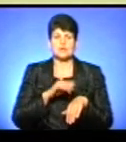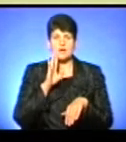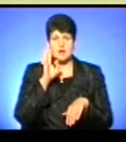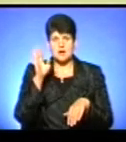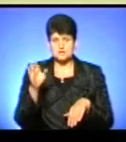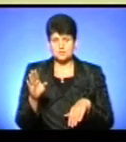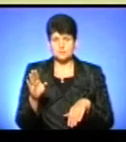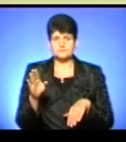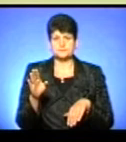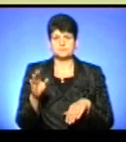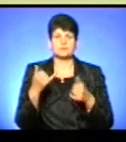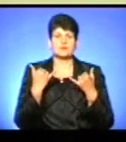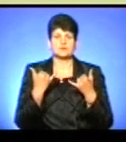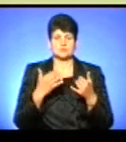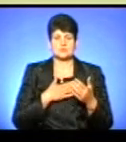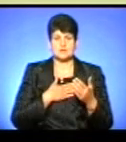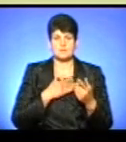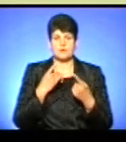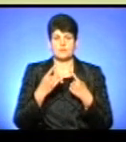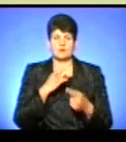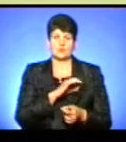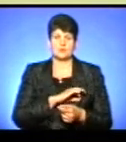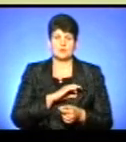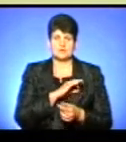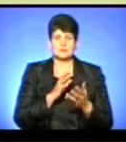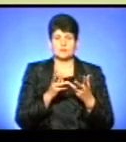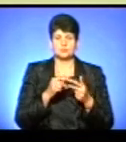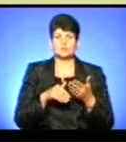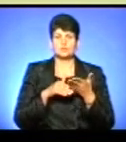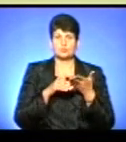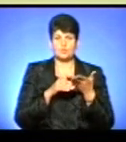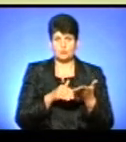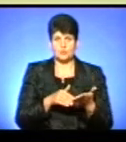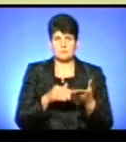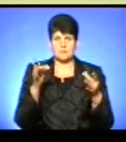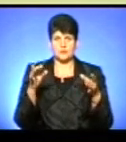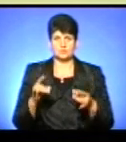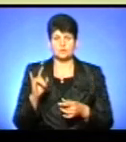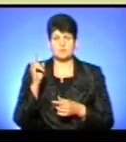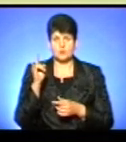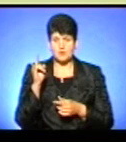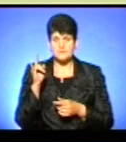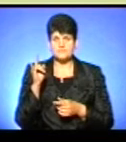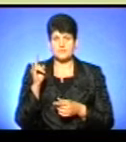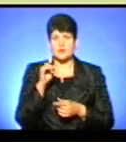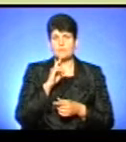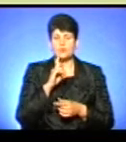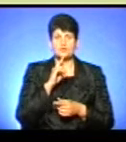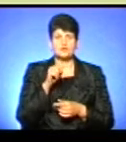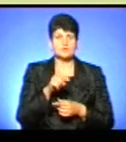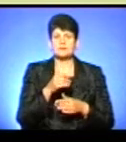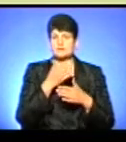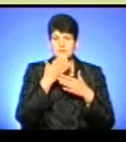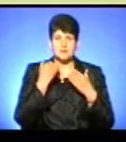ранку. Сьогодні з нами, як говорив юрист, на рахунок допомоги пакунок малюка. Поки що їх